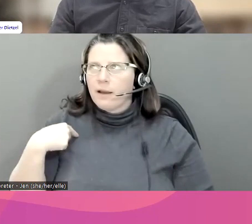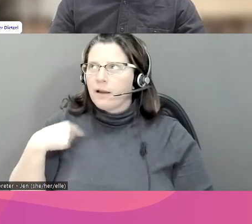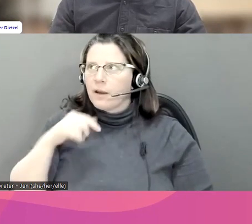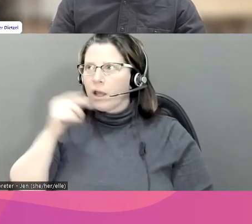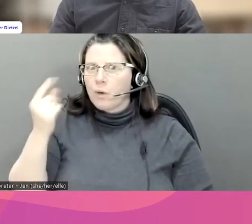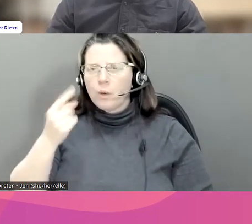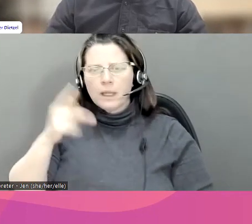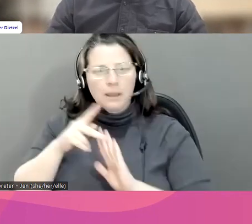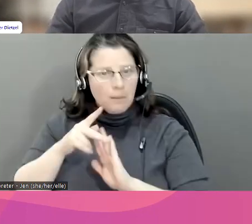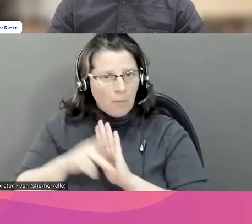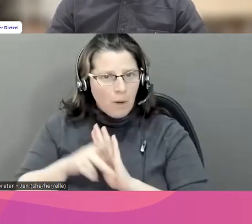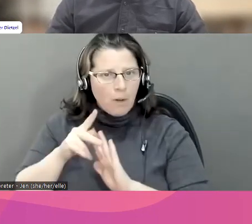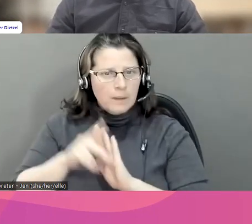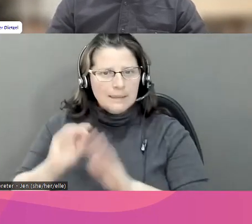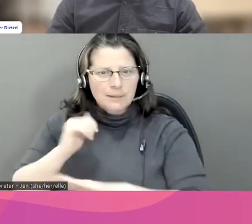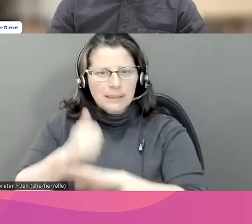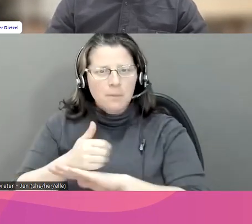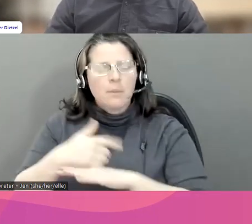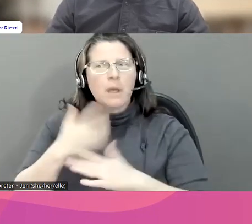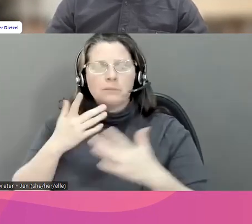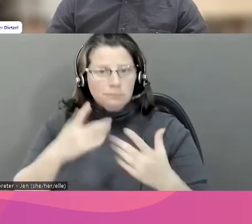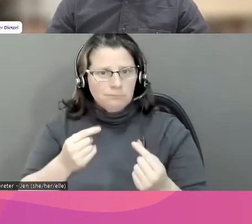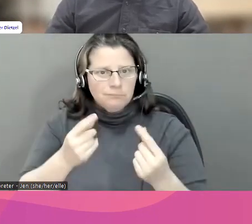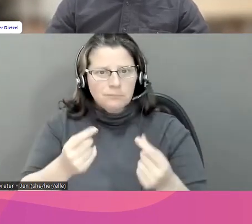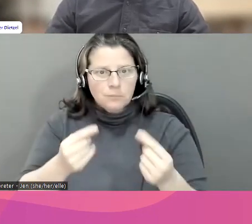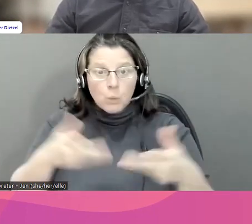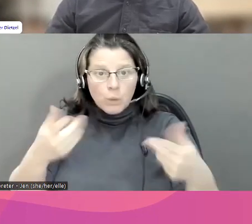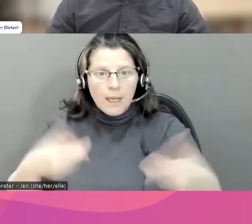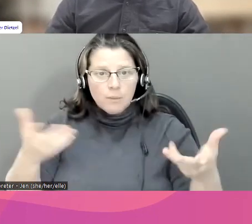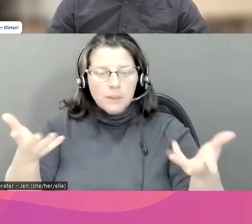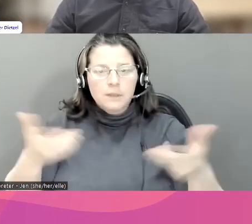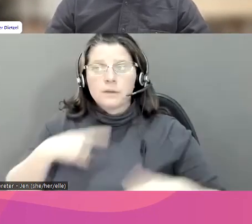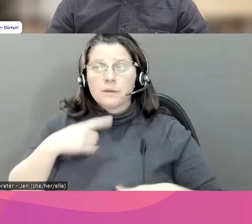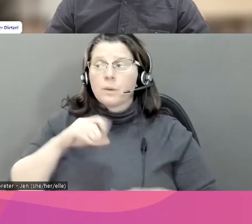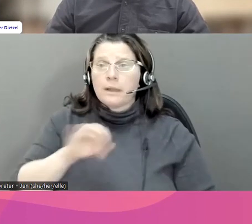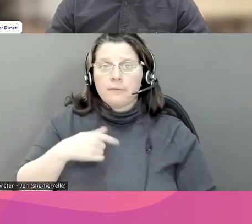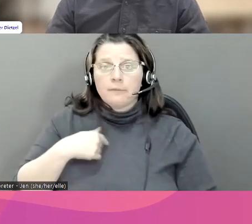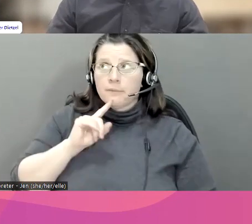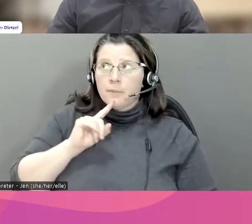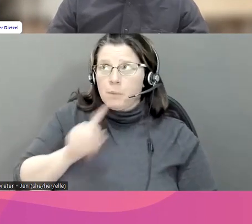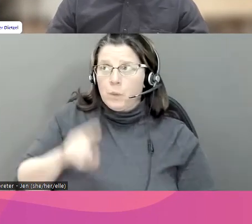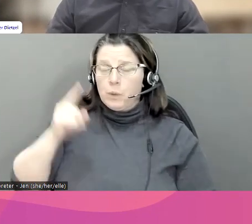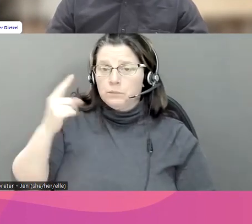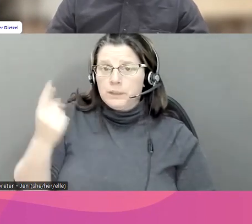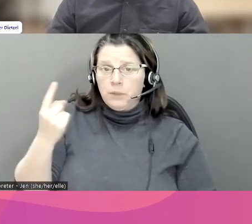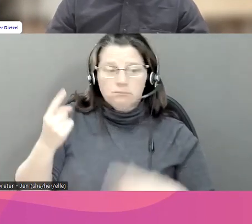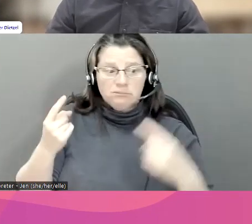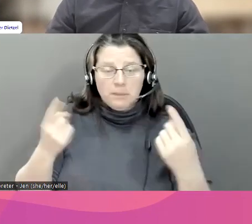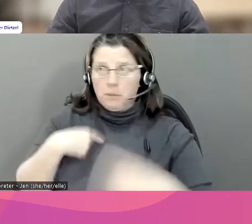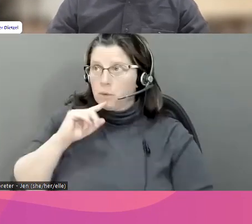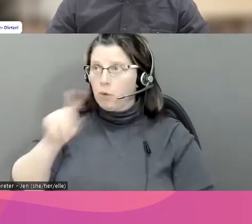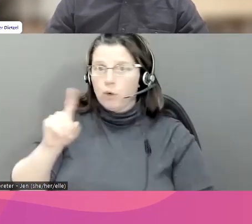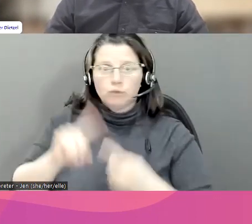faut réfléchir non seulement aux politiques qui sont en place, mais aussi les pratiques. Lorsque vous signalez quelqu'un aux